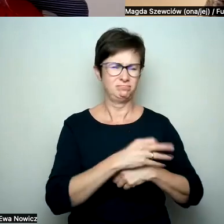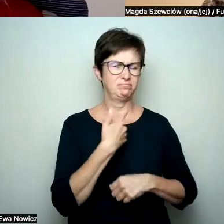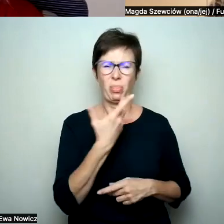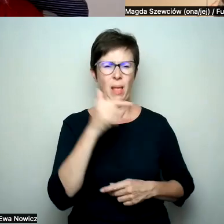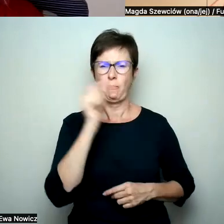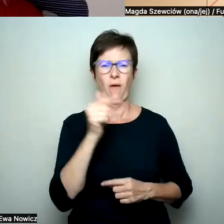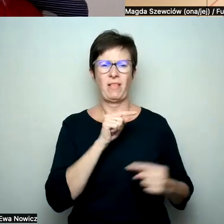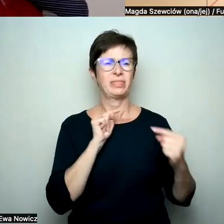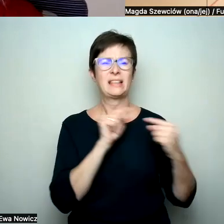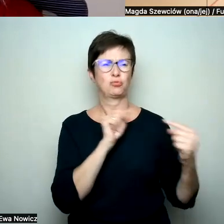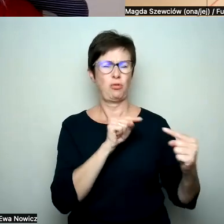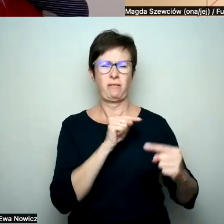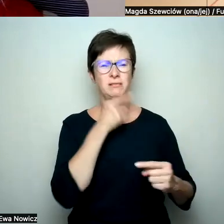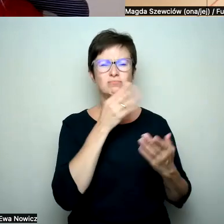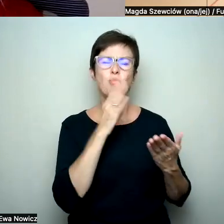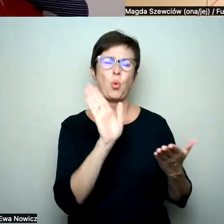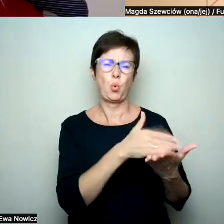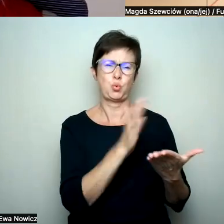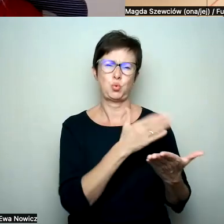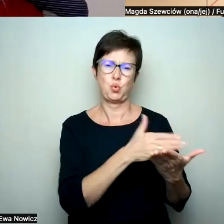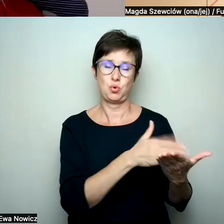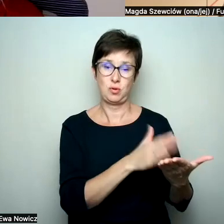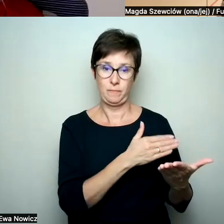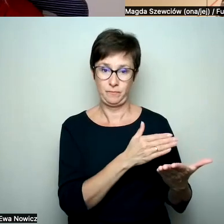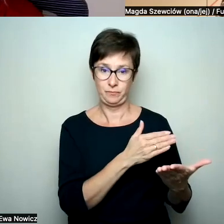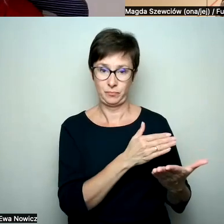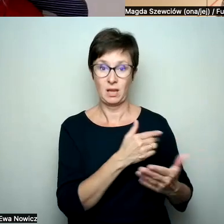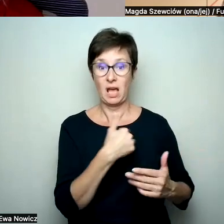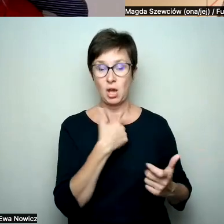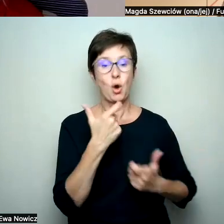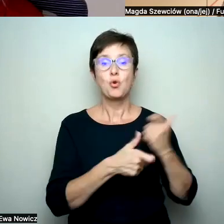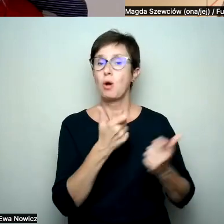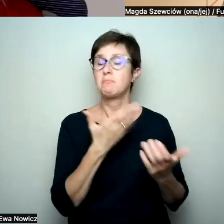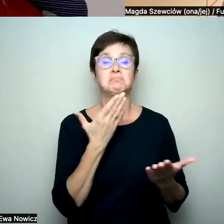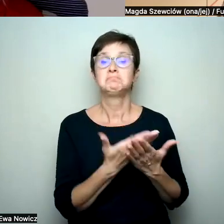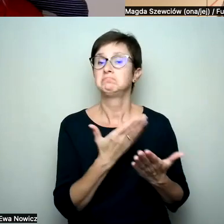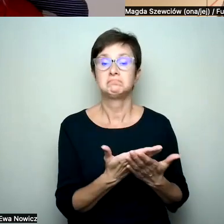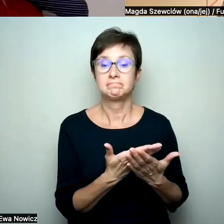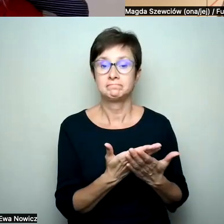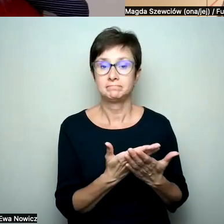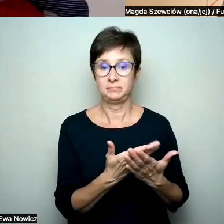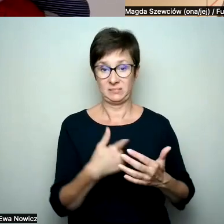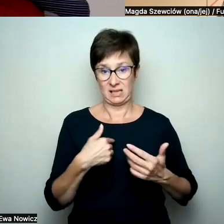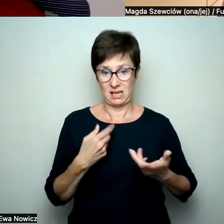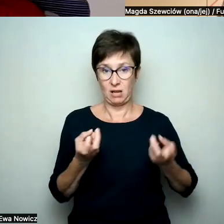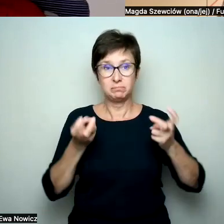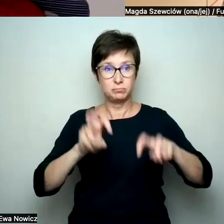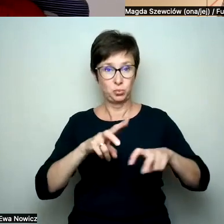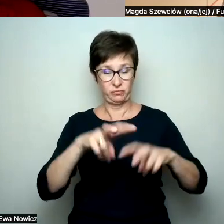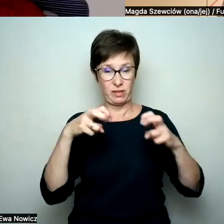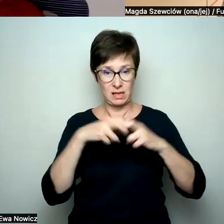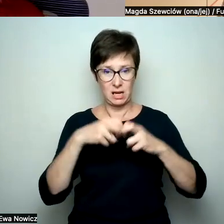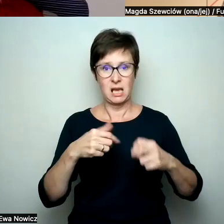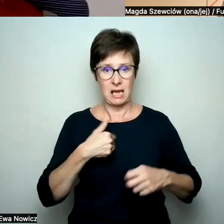jak najszybciej skasować i jeśli ja kasuję te komentarze, to robię to dlatego, że uważam, że jako twórczyni internetowa mam